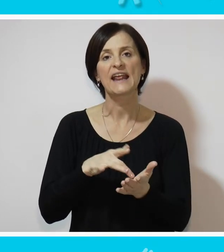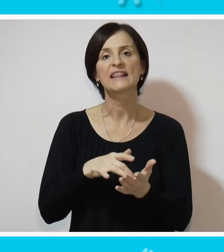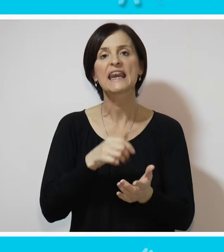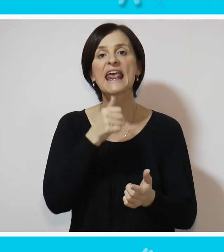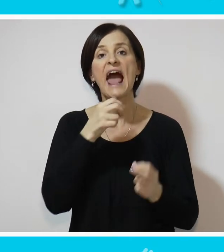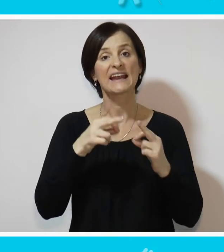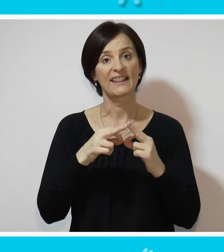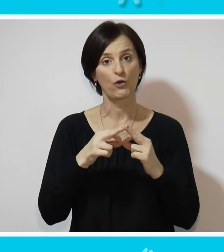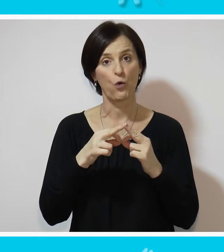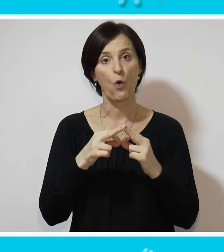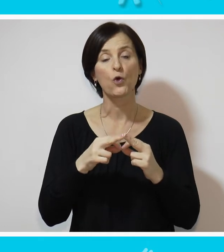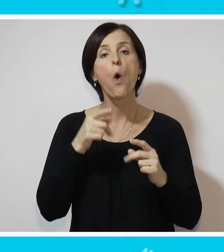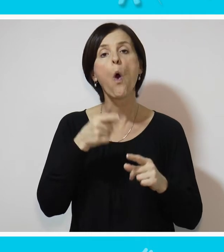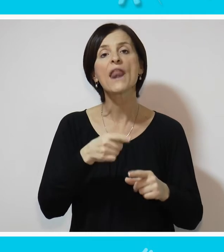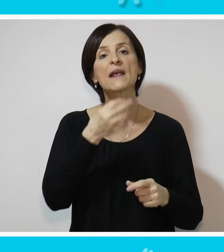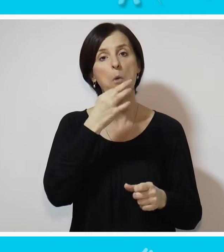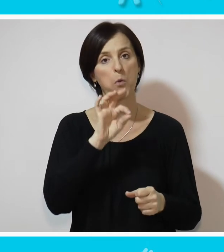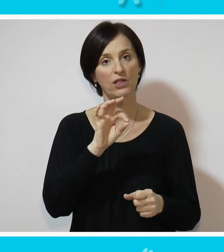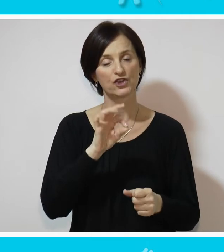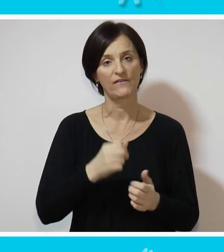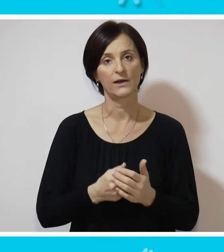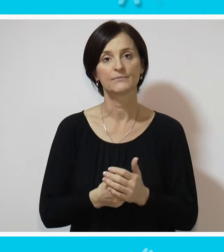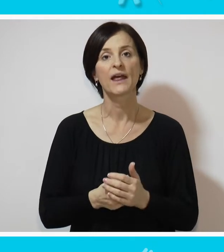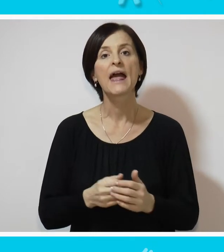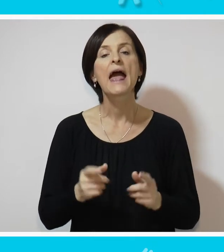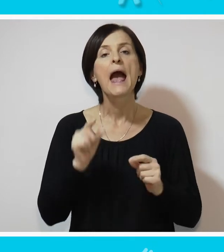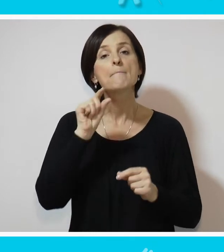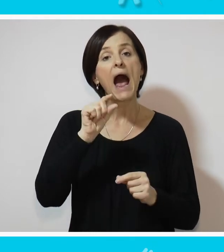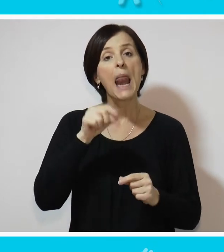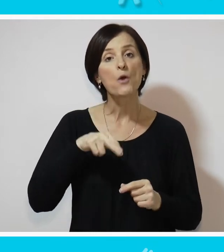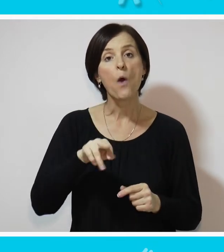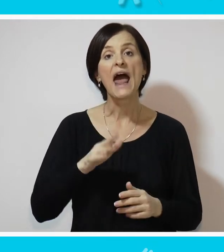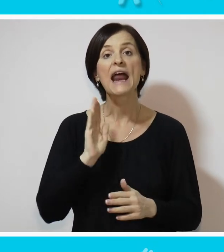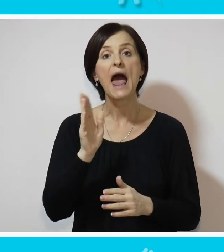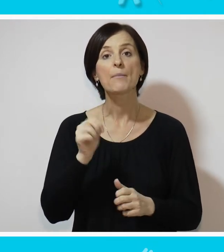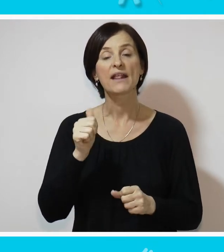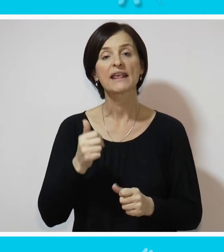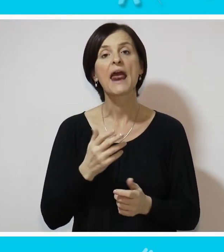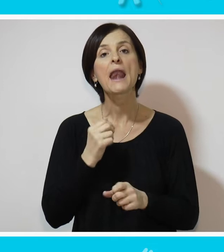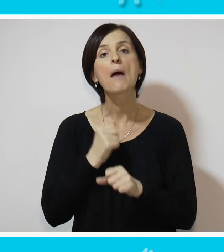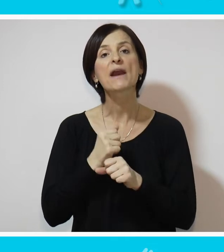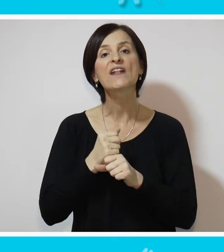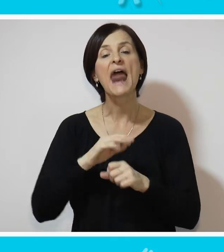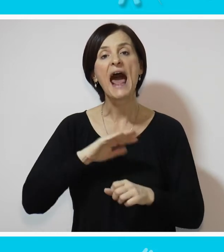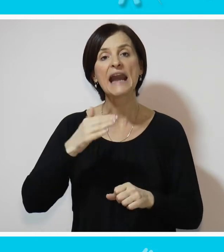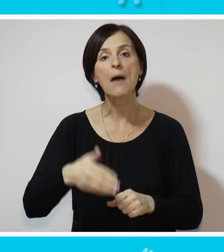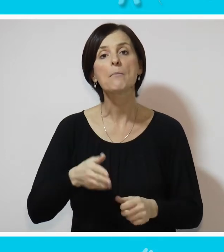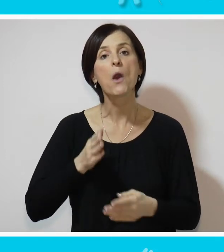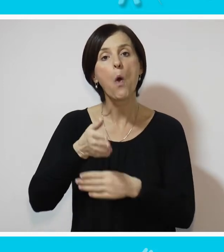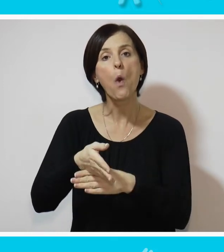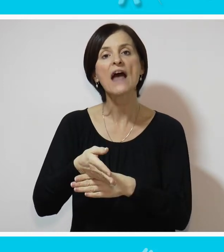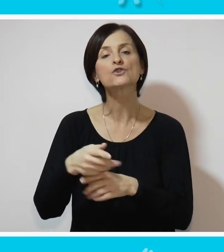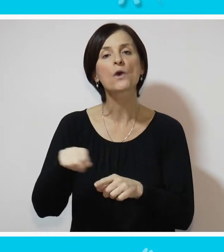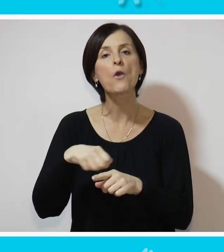sredine i arhitekturu. Ona ih poboljšava. Mali korak napred je postavljanje rampe na